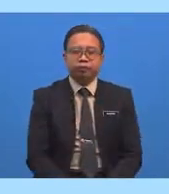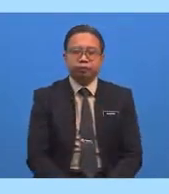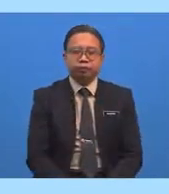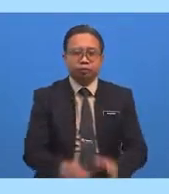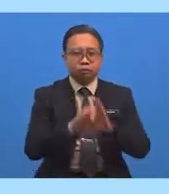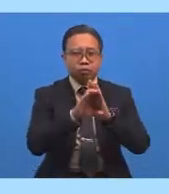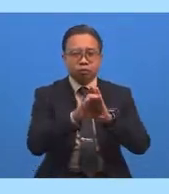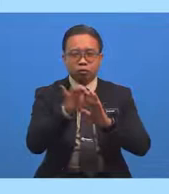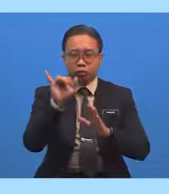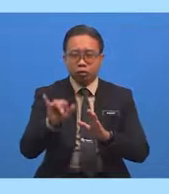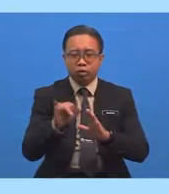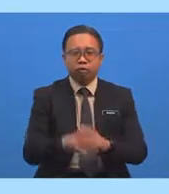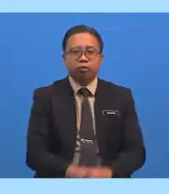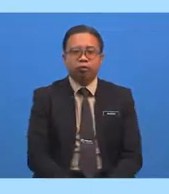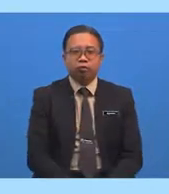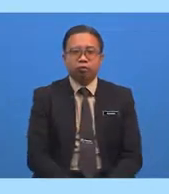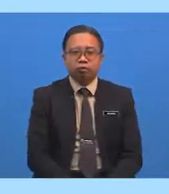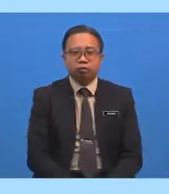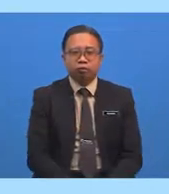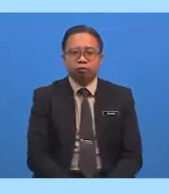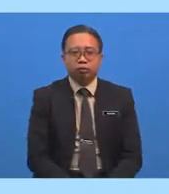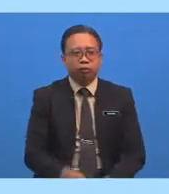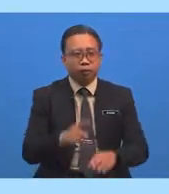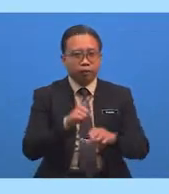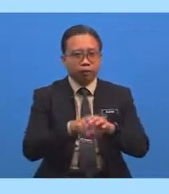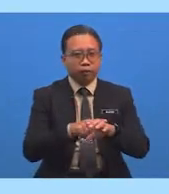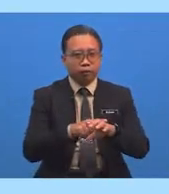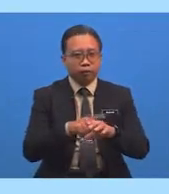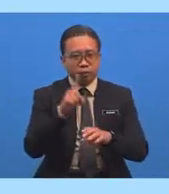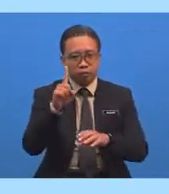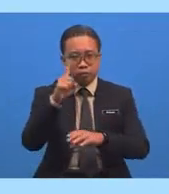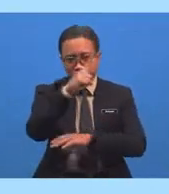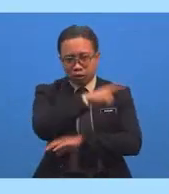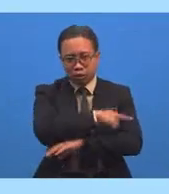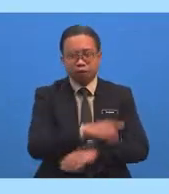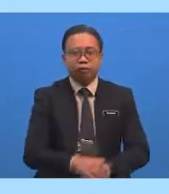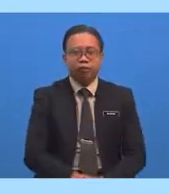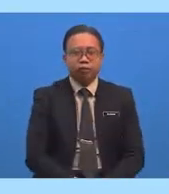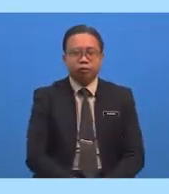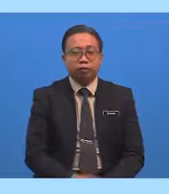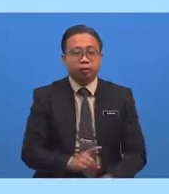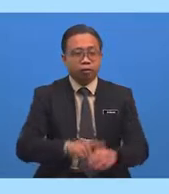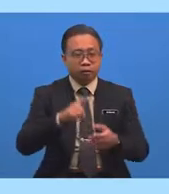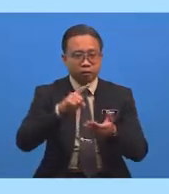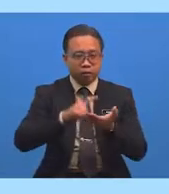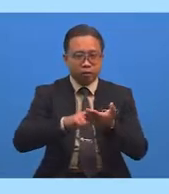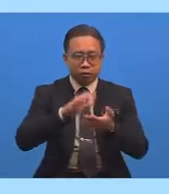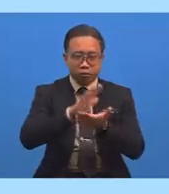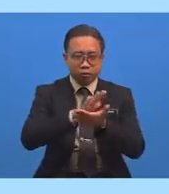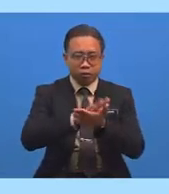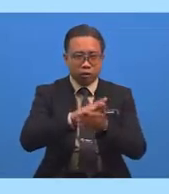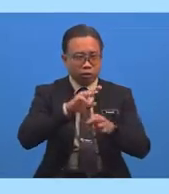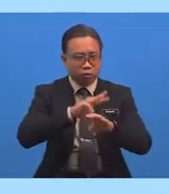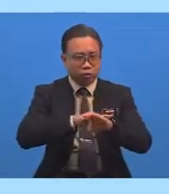Contohnya Begini Pada Satu hari Semasa Di sekolah Di